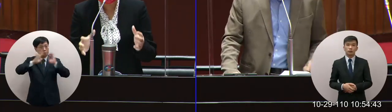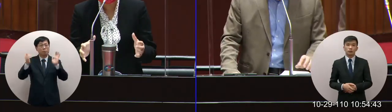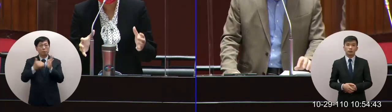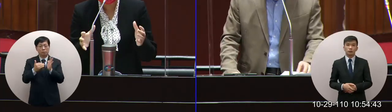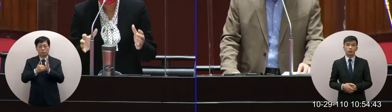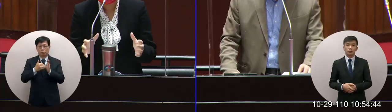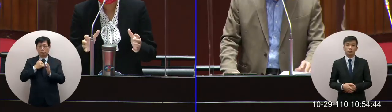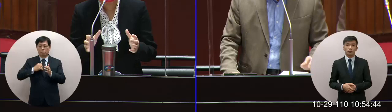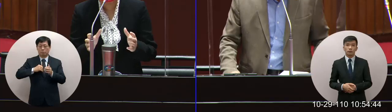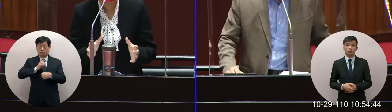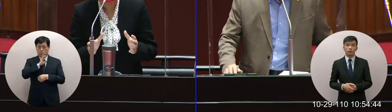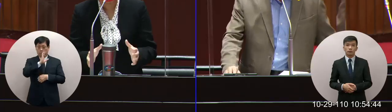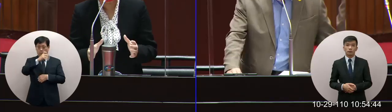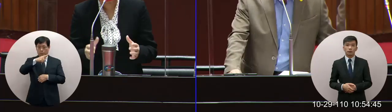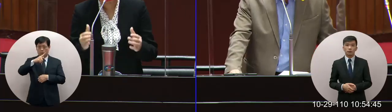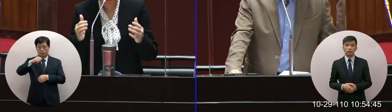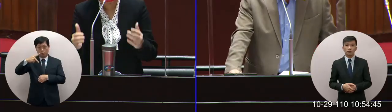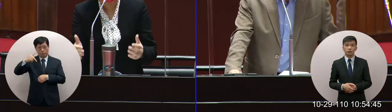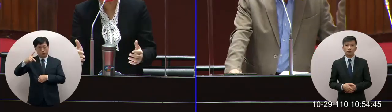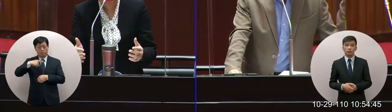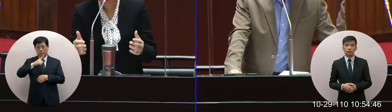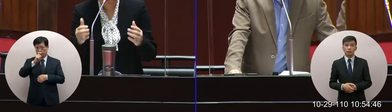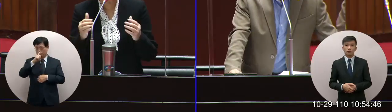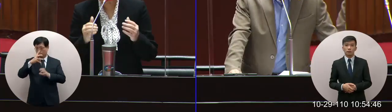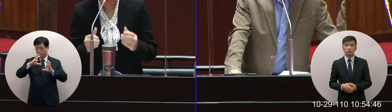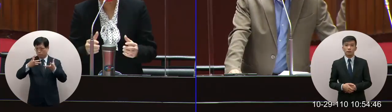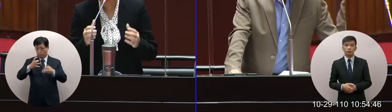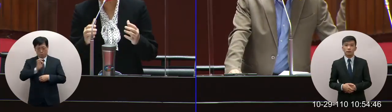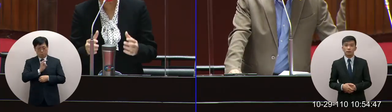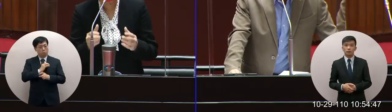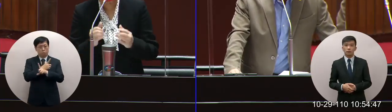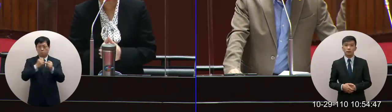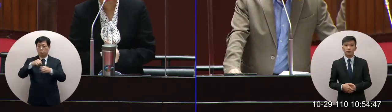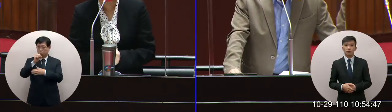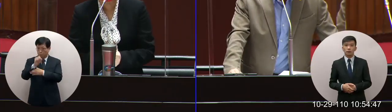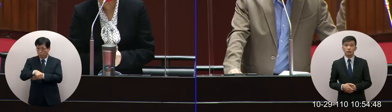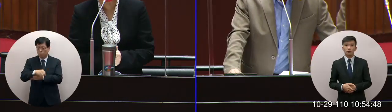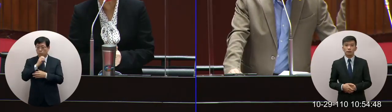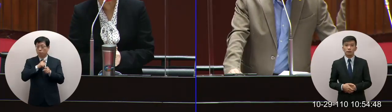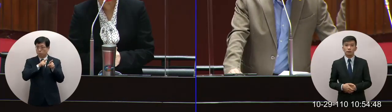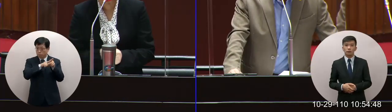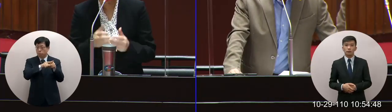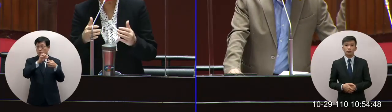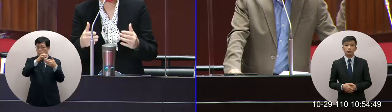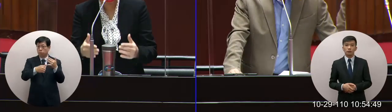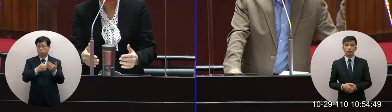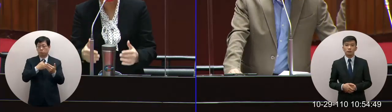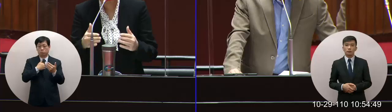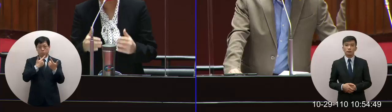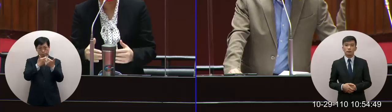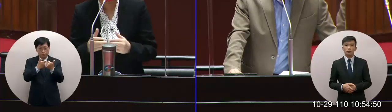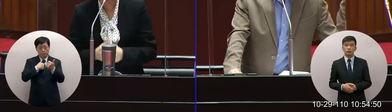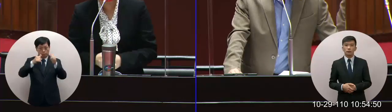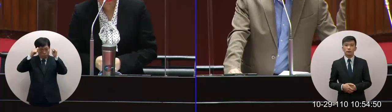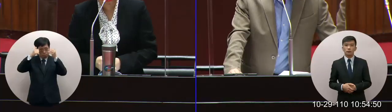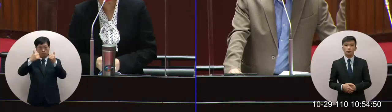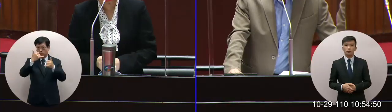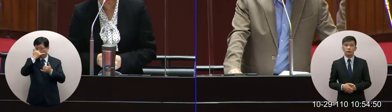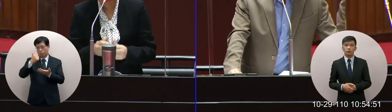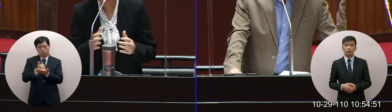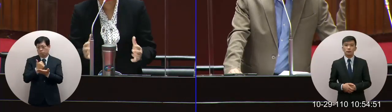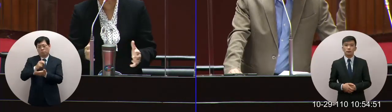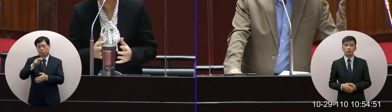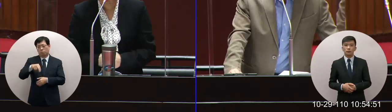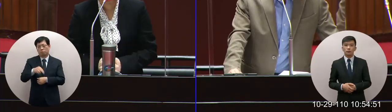所有的CPTPP的11國都容許還有符合Codex標準的牛肉豬肉進